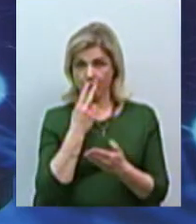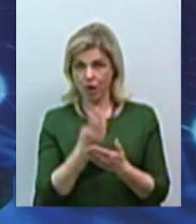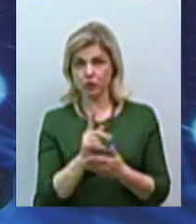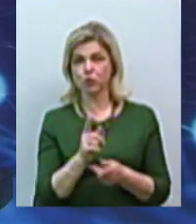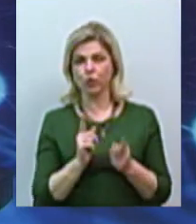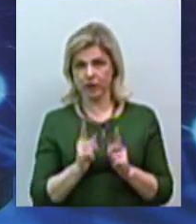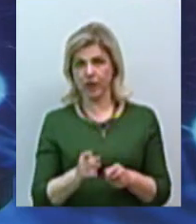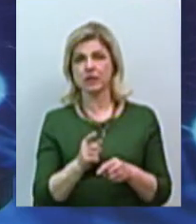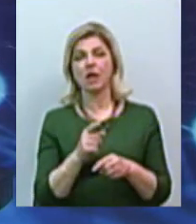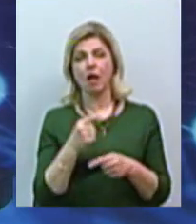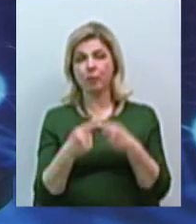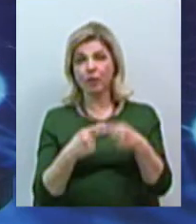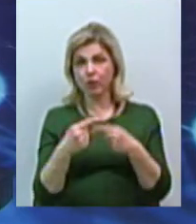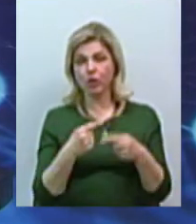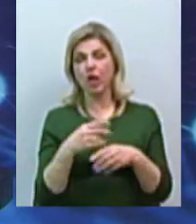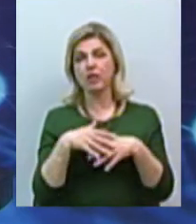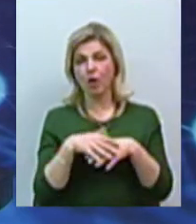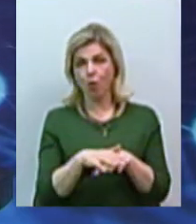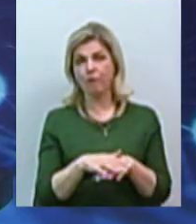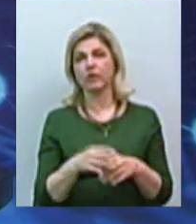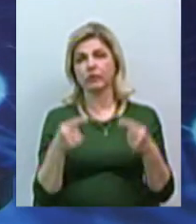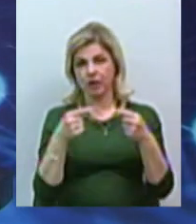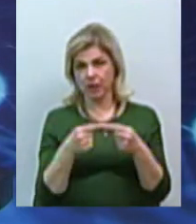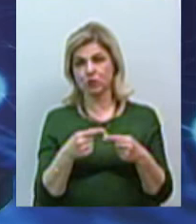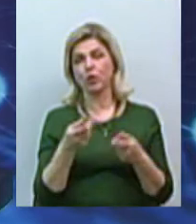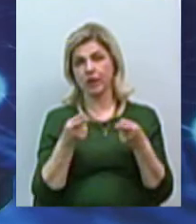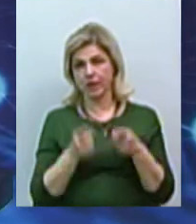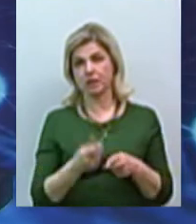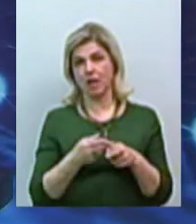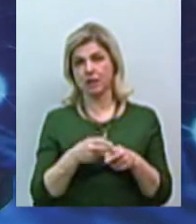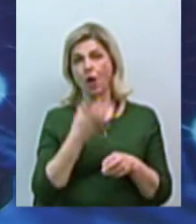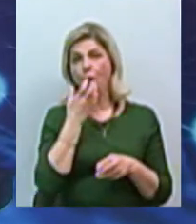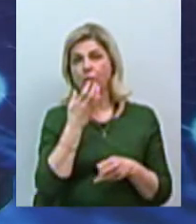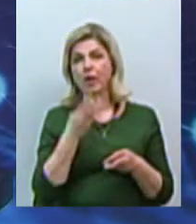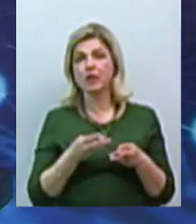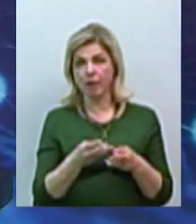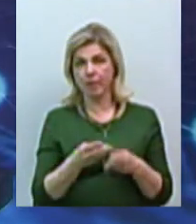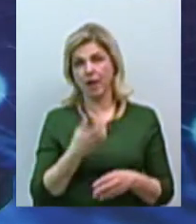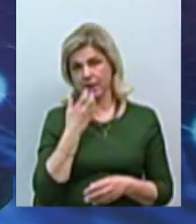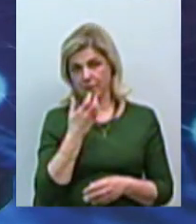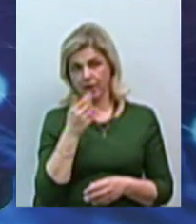зафіксовано приладовому обліку і нараховано, згідно дійсно, що цей опалювальний сезон тепліший.